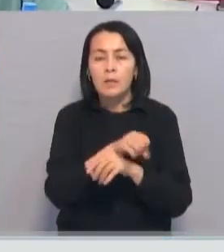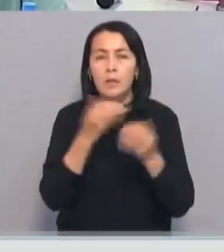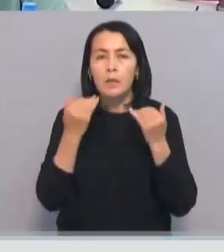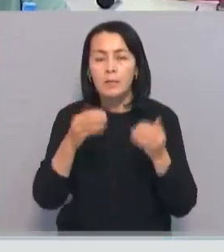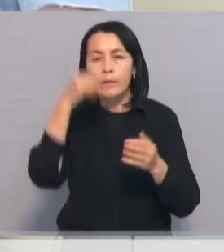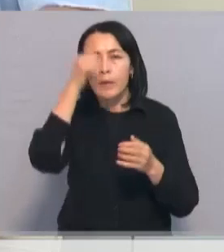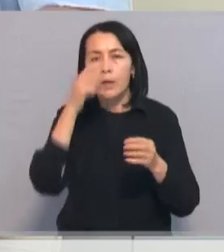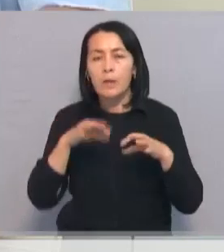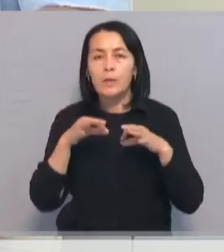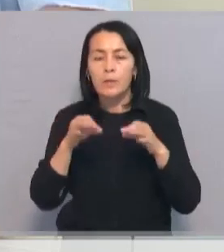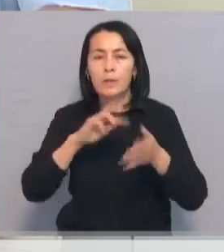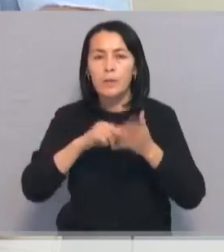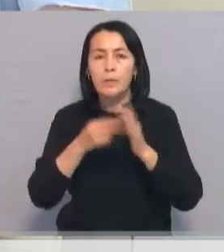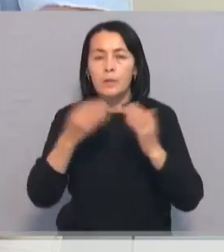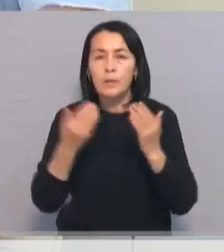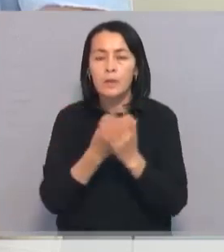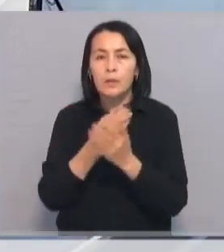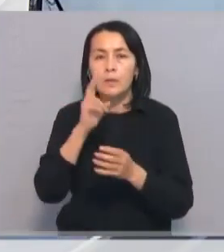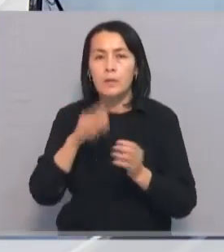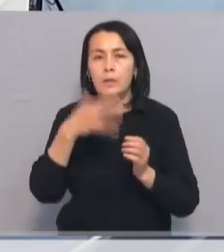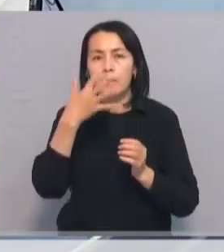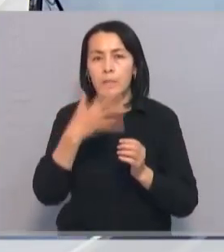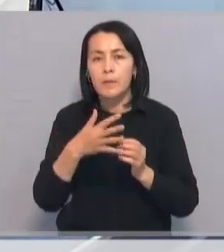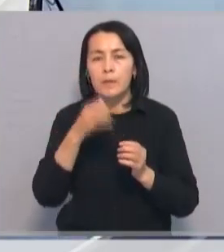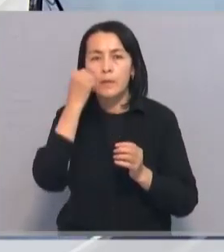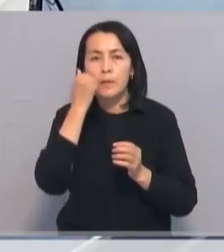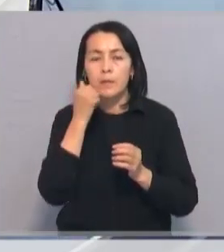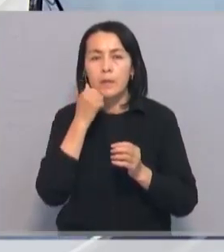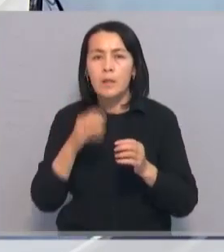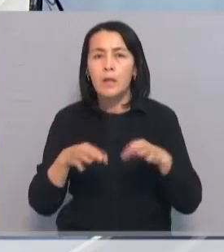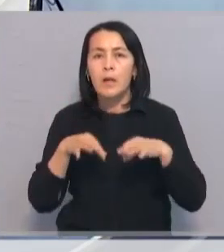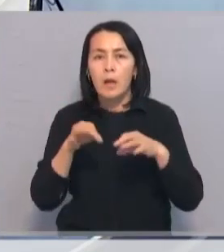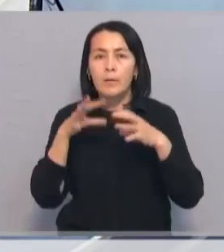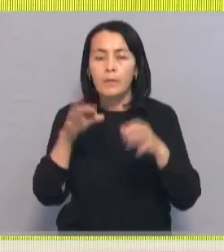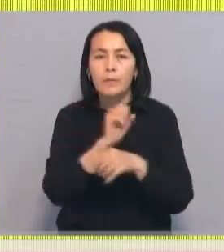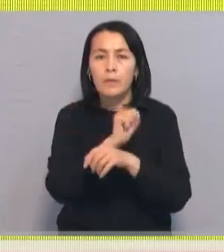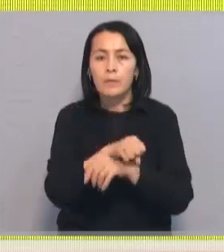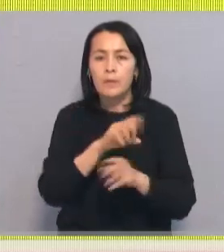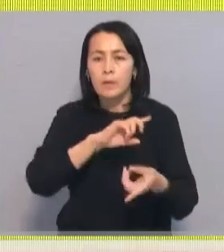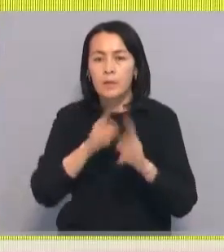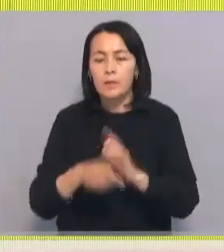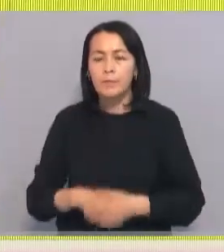В этом году транспортники планируют обновить 250 старых автобусных точек ожидания.